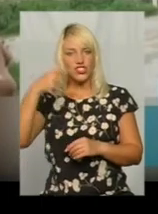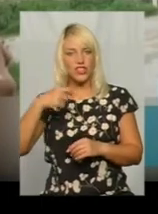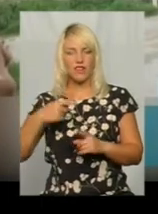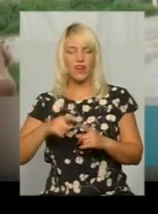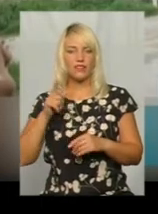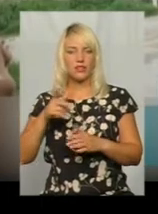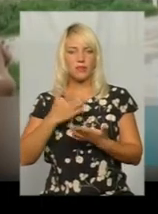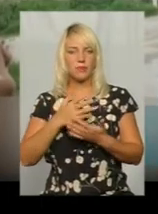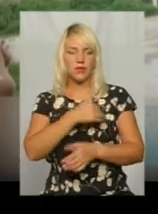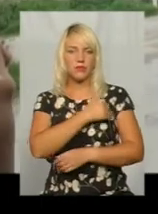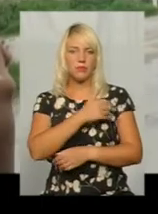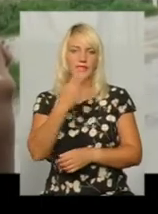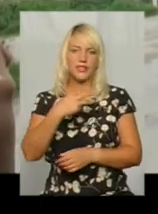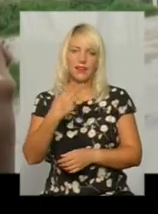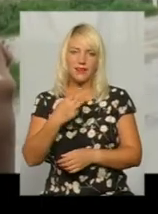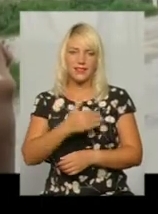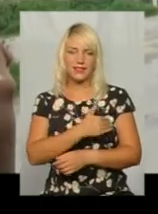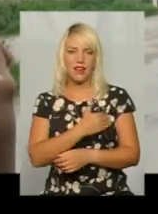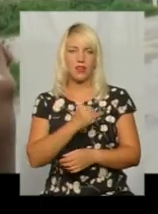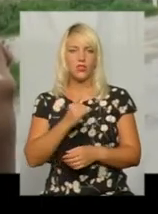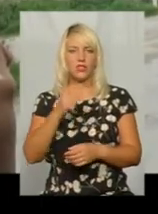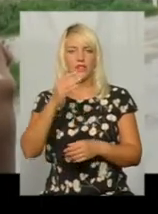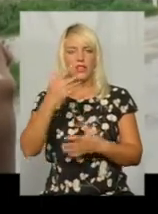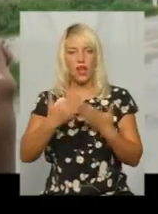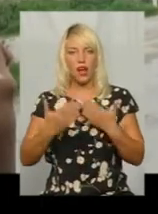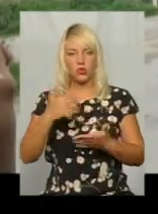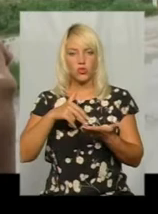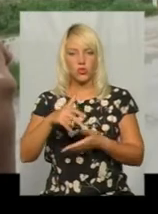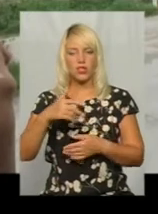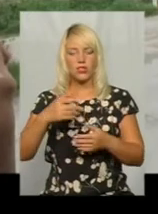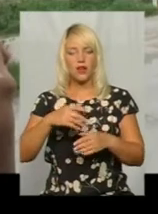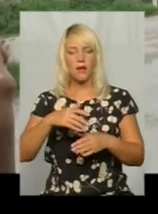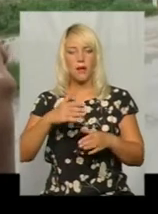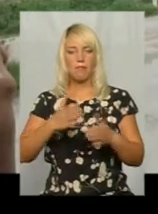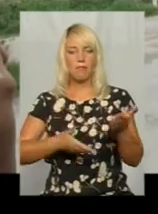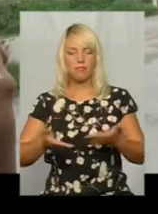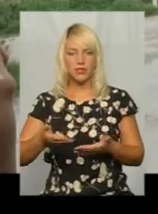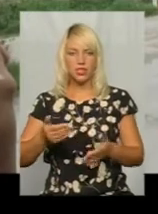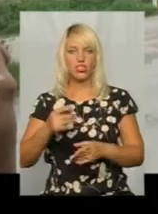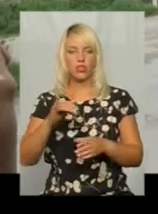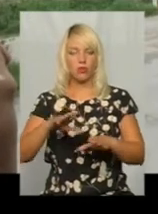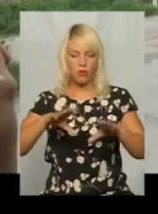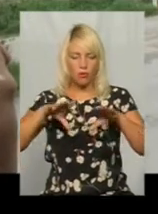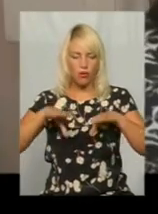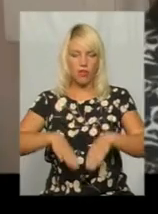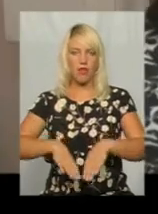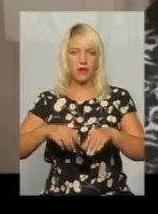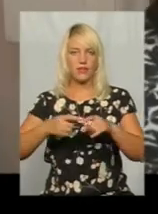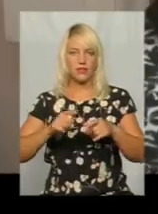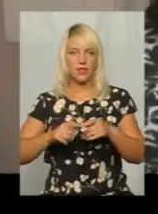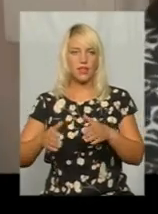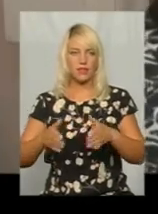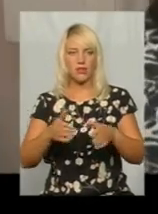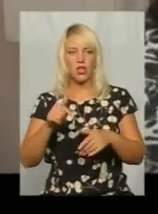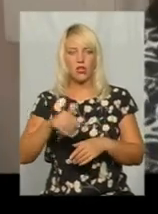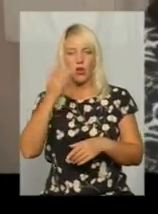там десь 30 градусів температура, і якщо йдеш пішки, асфальт прогинається. А що говорити про ці автомобілі? Цього літа